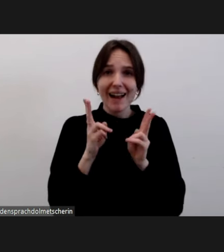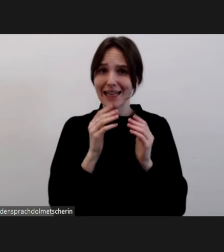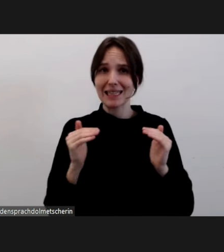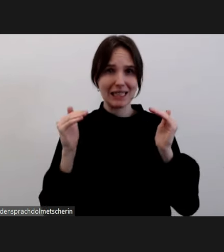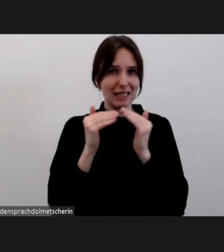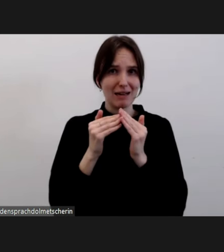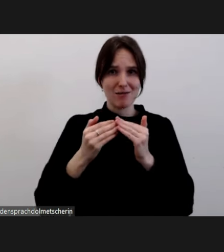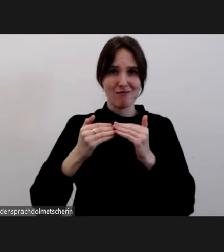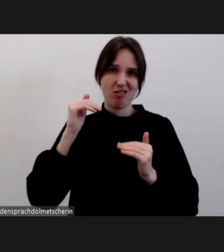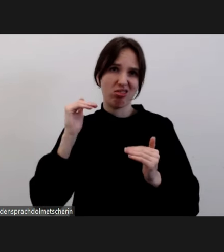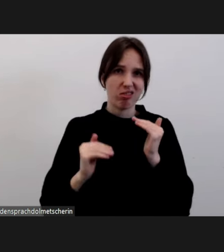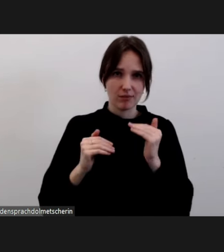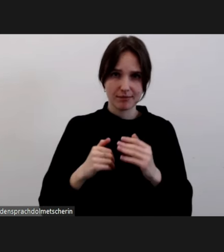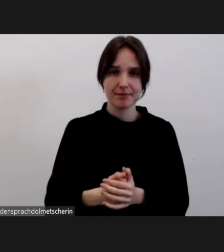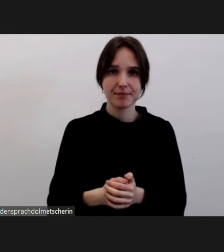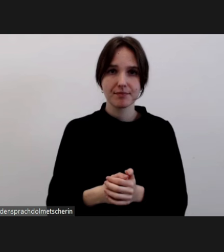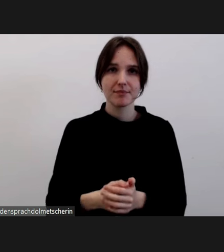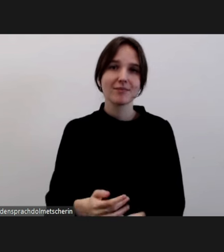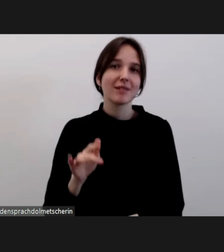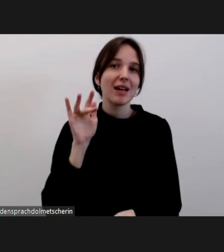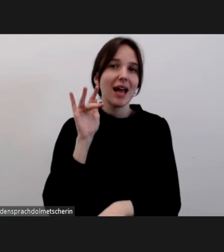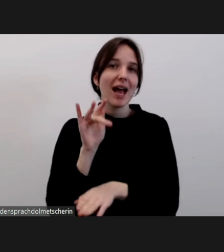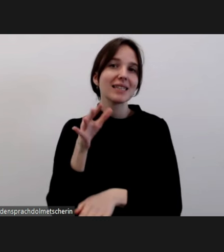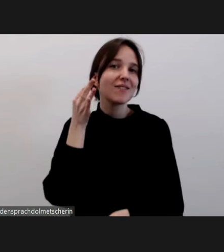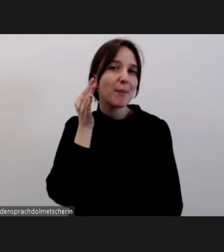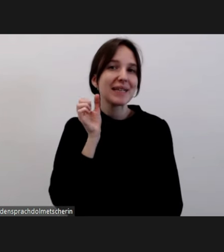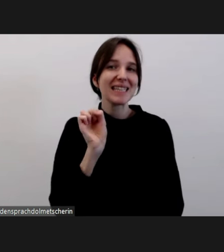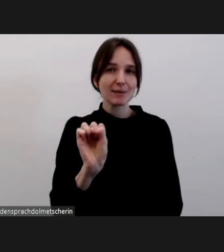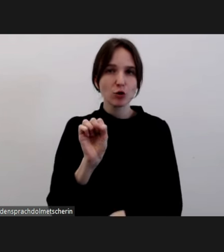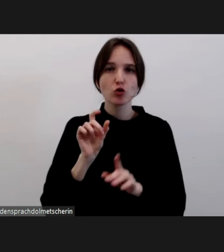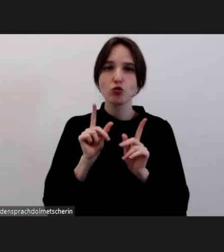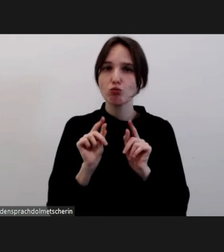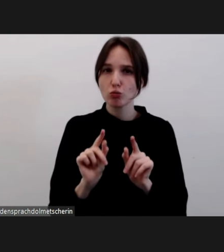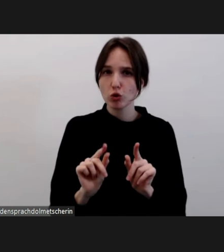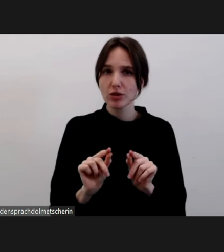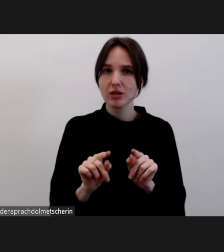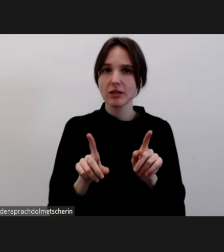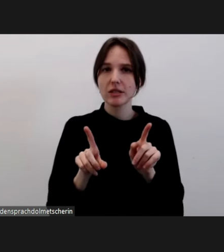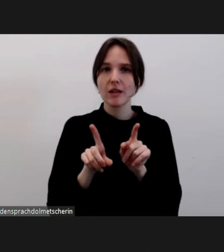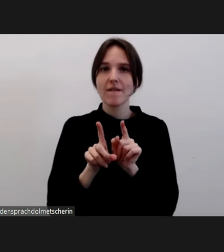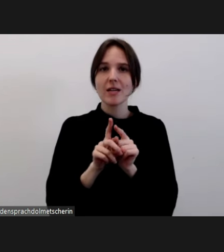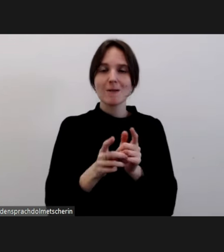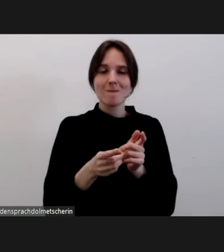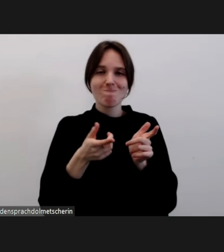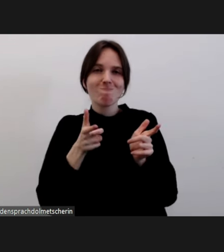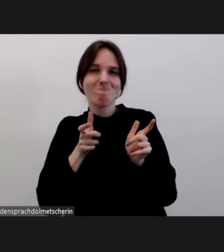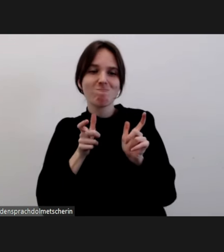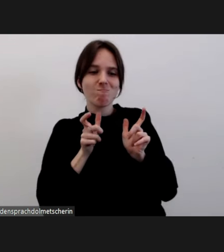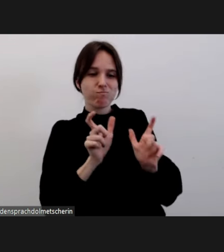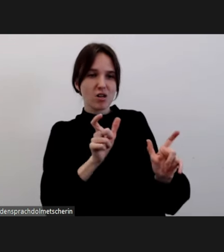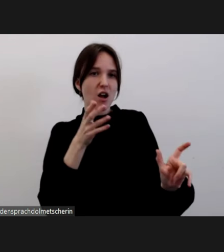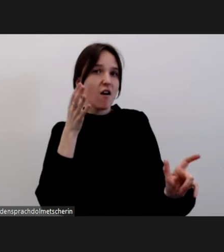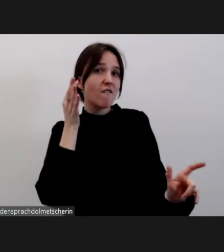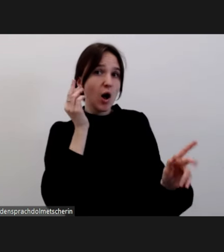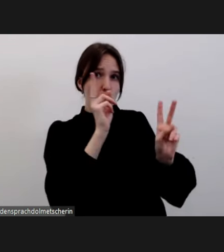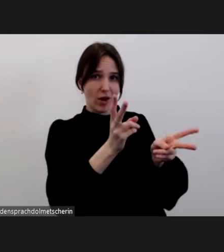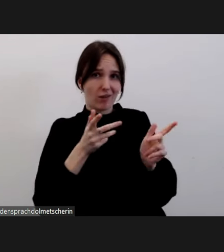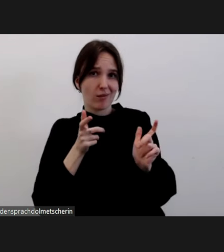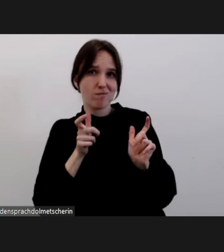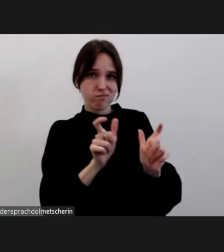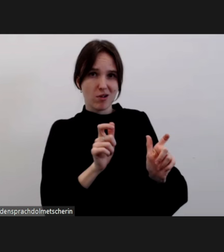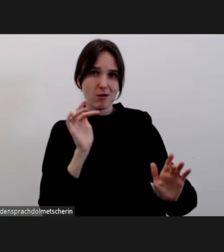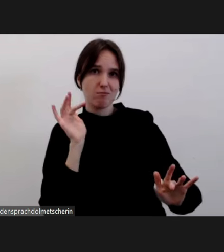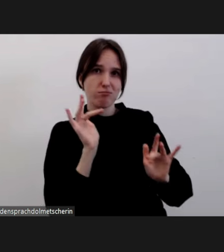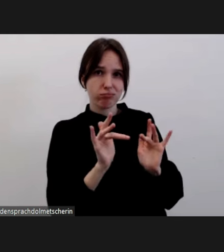Antifeminismus beschreibt also die Ablehnung oder teilweise organisierte Opposition gegen Frauenrechte und